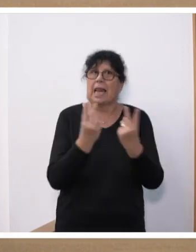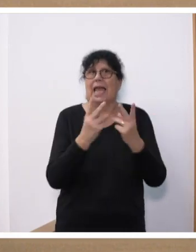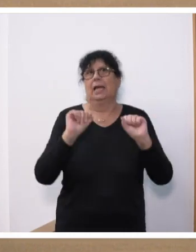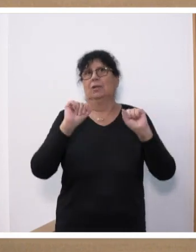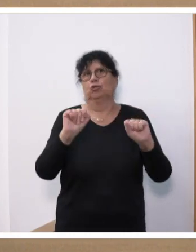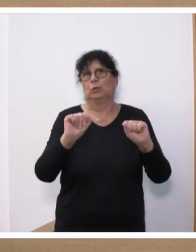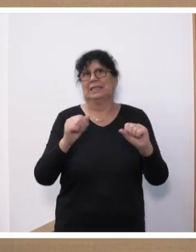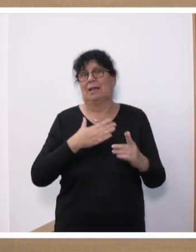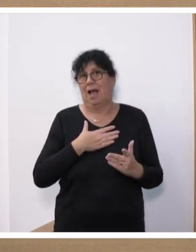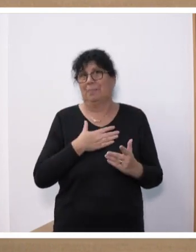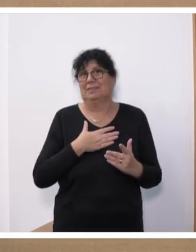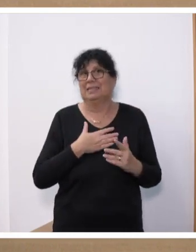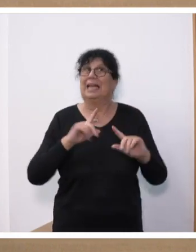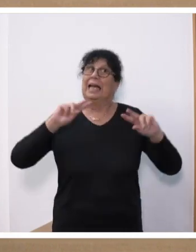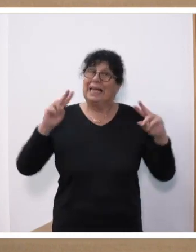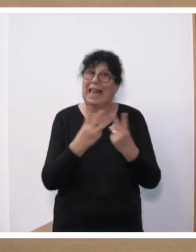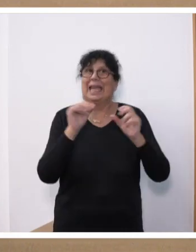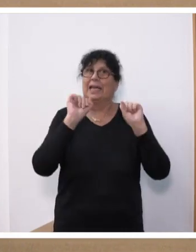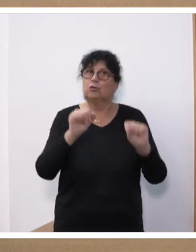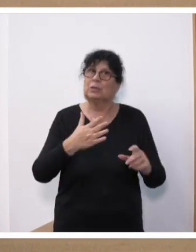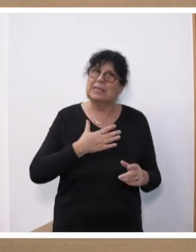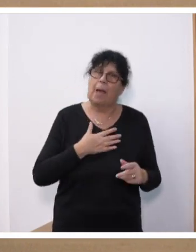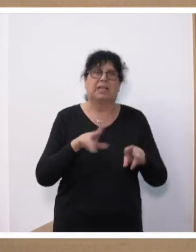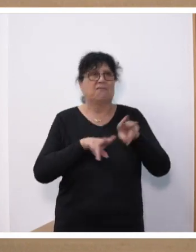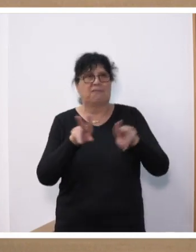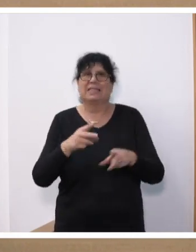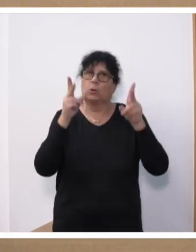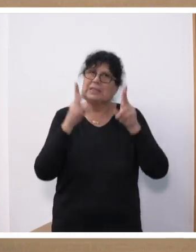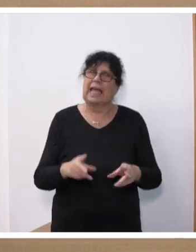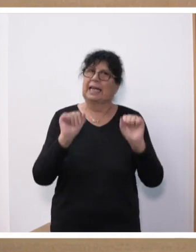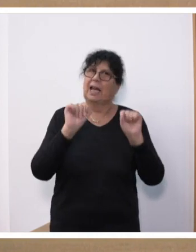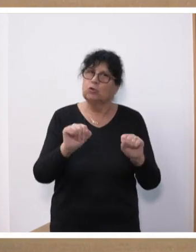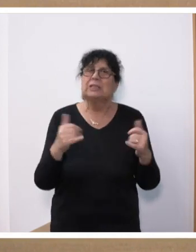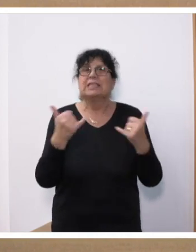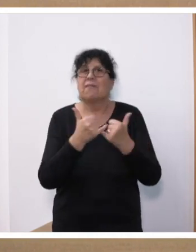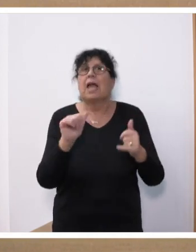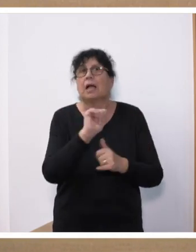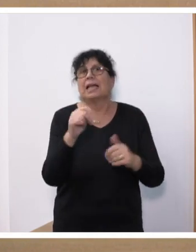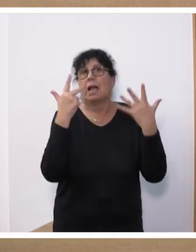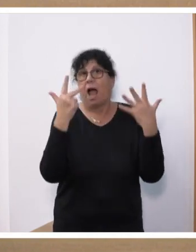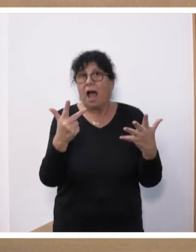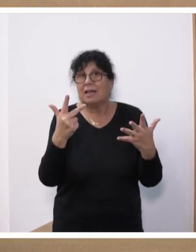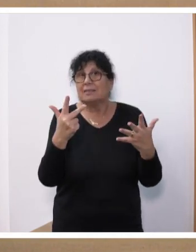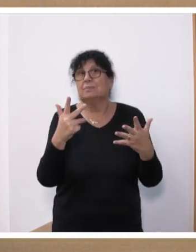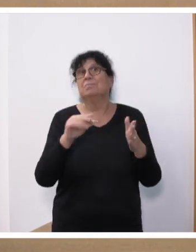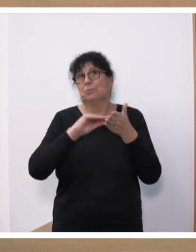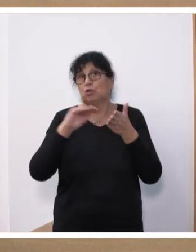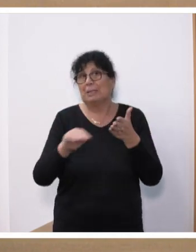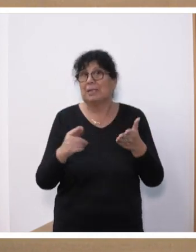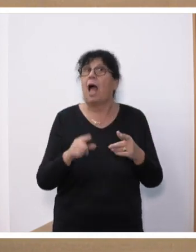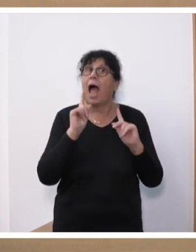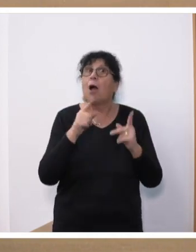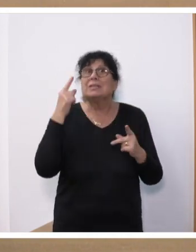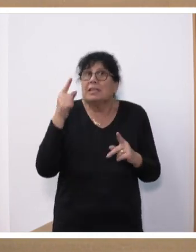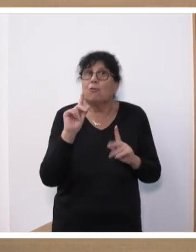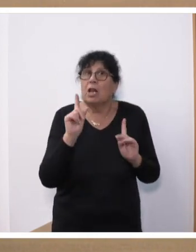genießen. Den gleichen Schutz haben, den gleichen verfassungsrechtlichen Schutz, wie es Artikel 8 vermittelt und das ist auch sinnvoll,